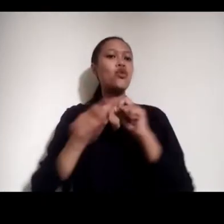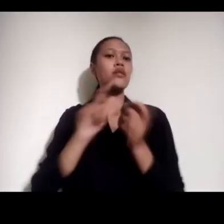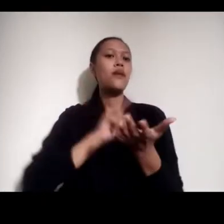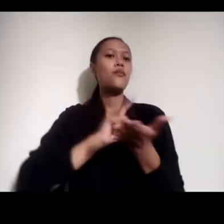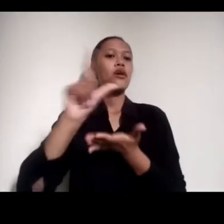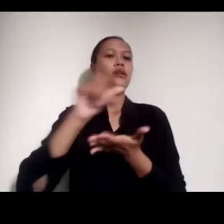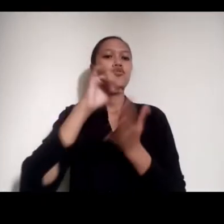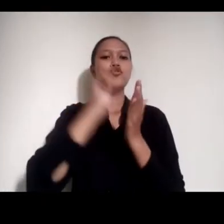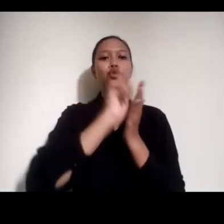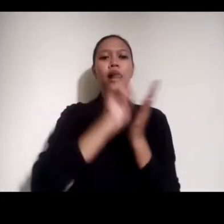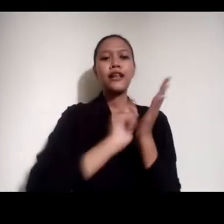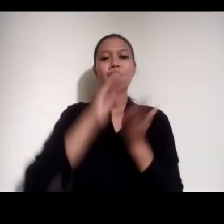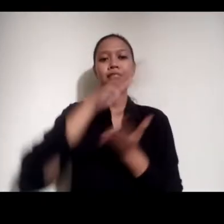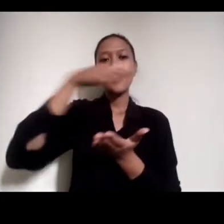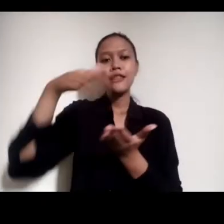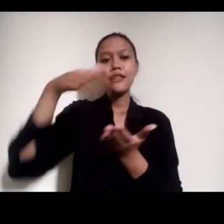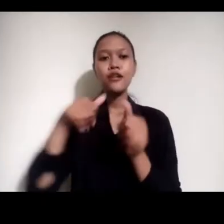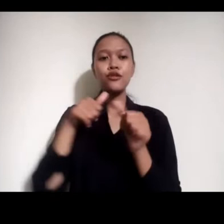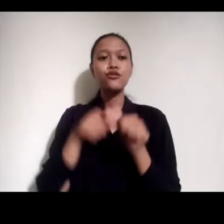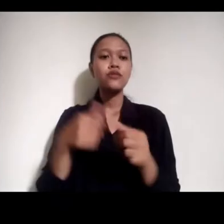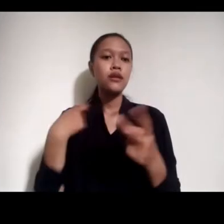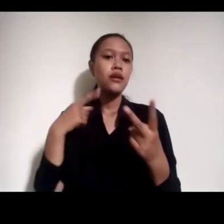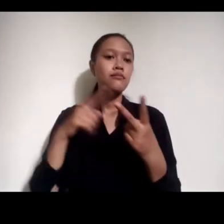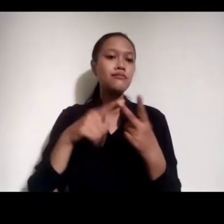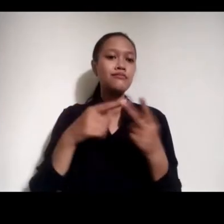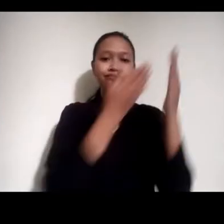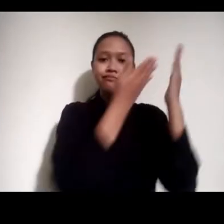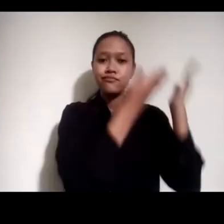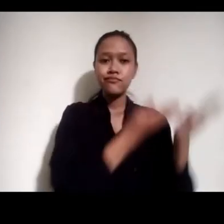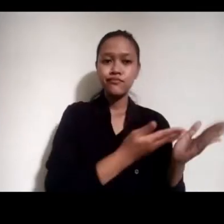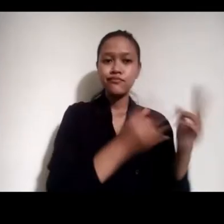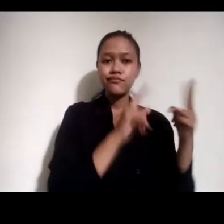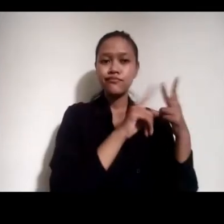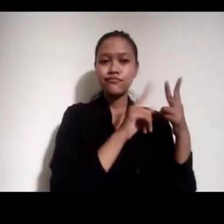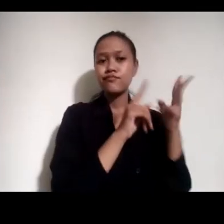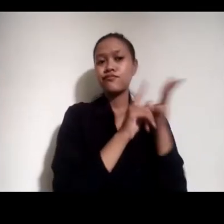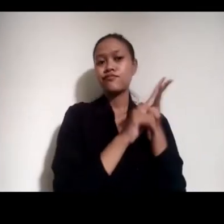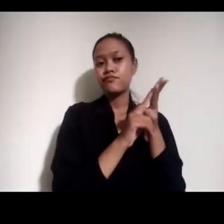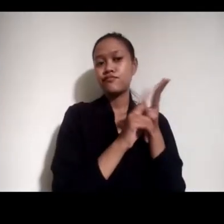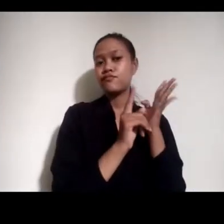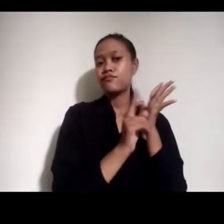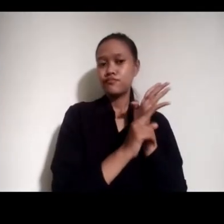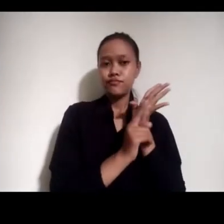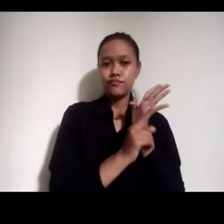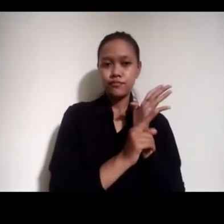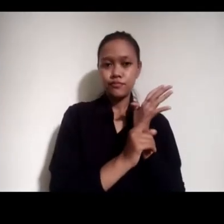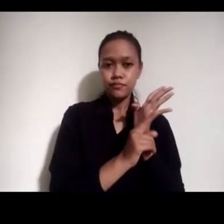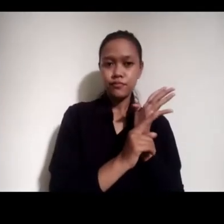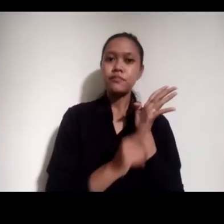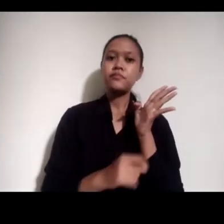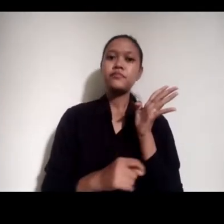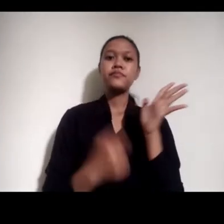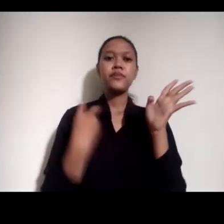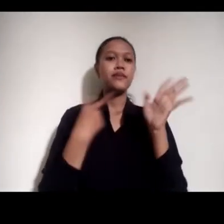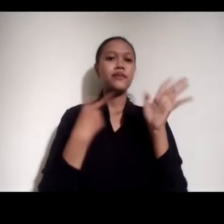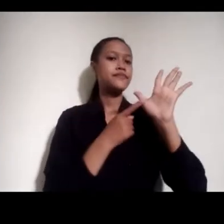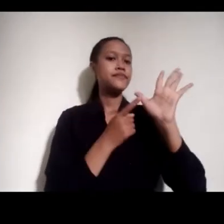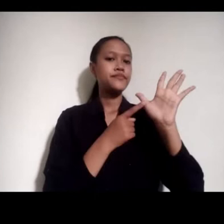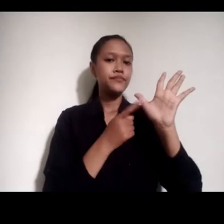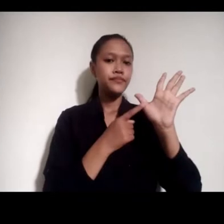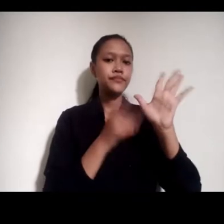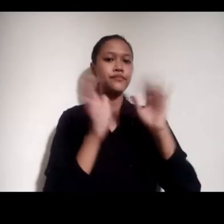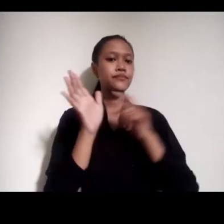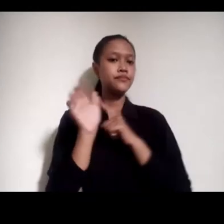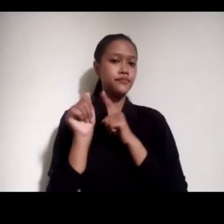Kemudian ada 538 Kemudian ada Wall Street Journal Ada Propublica Ada Washington Post Ada